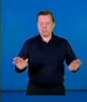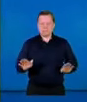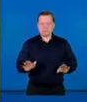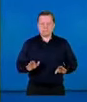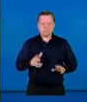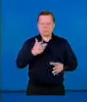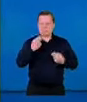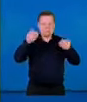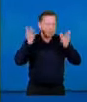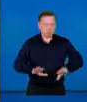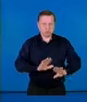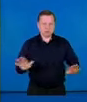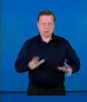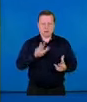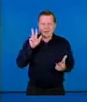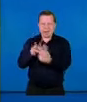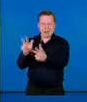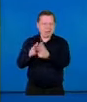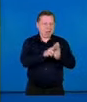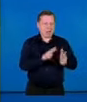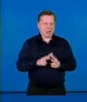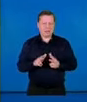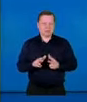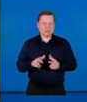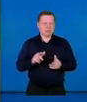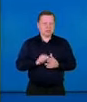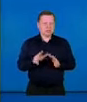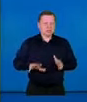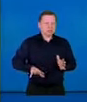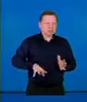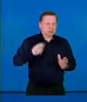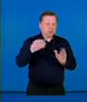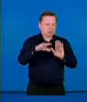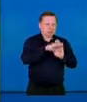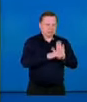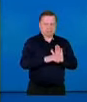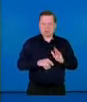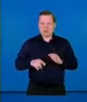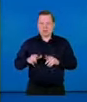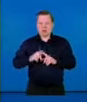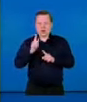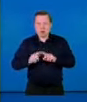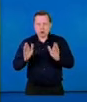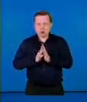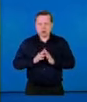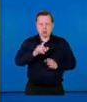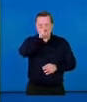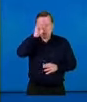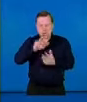przyzwolenia na ataki, na nasze świętości, na ludzi, na kościoły,